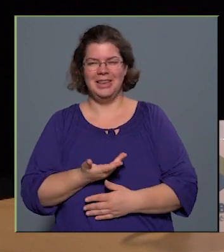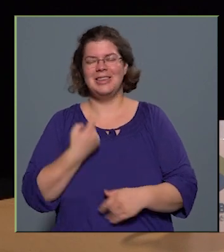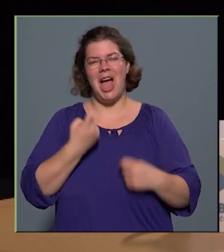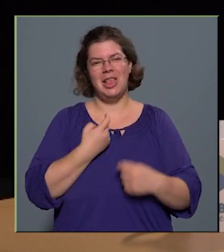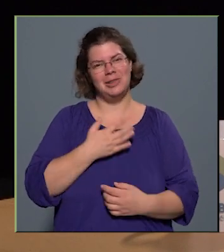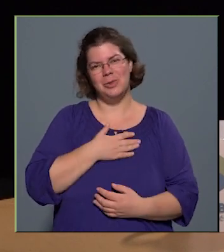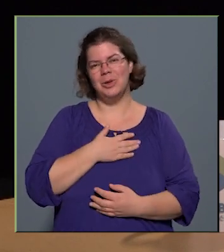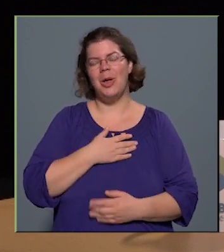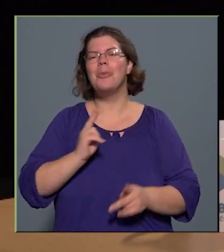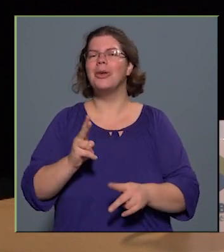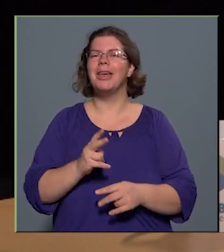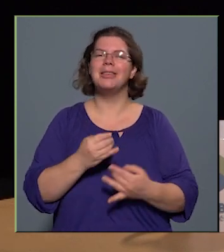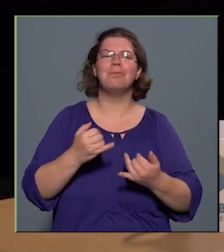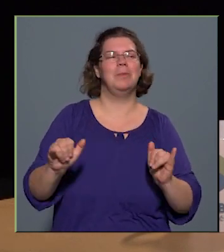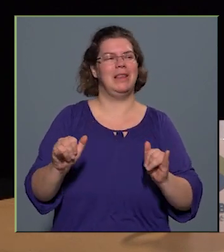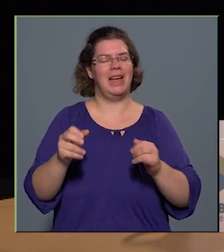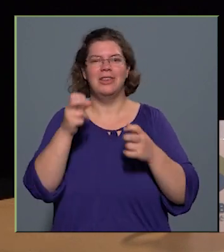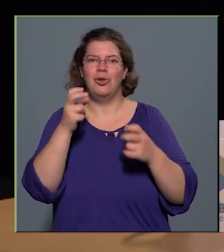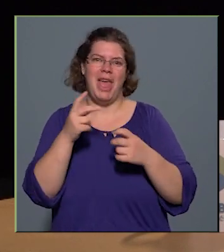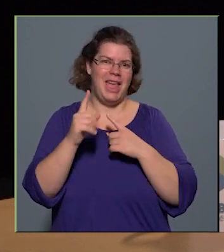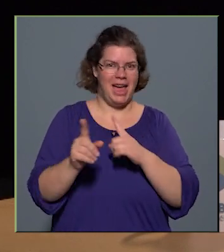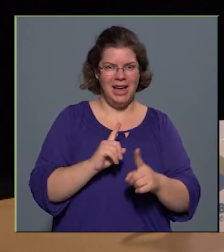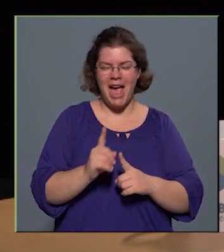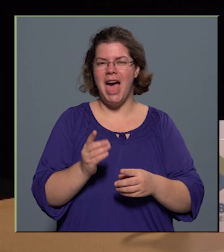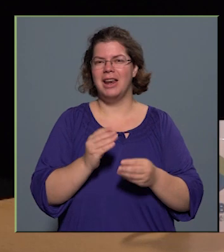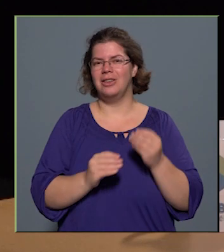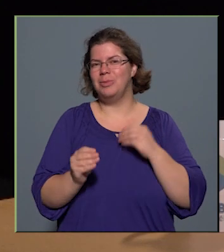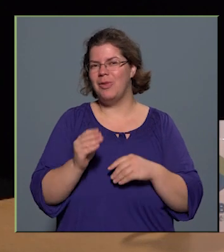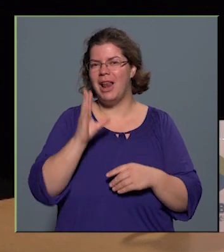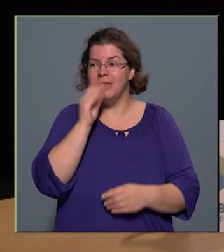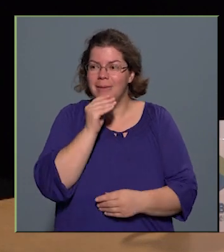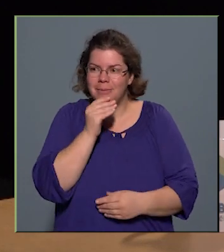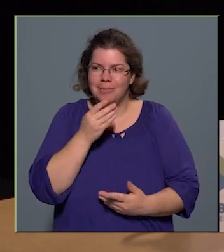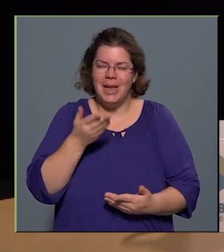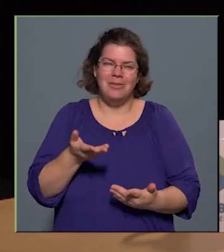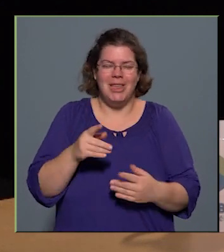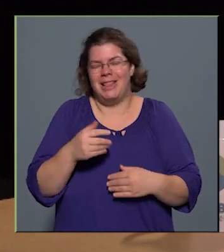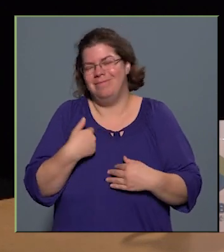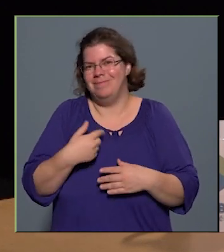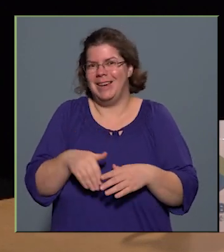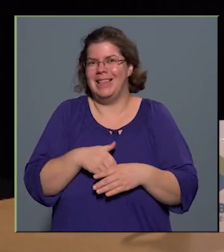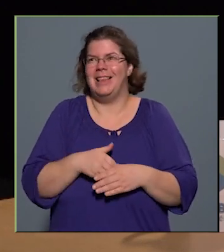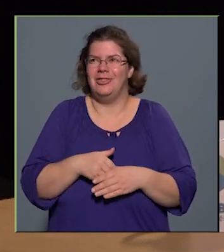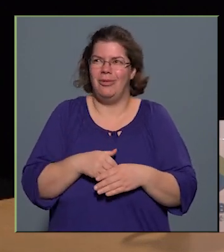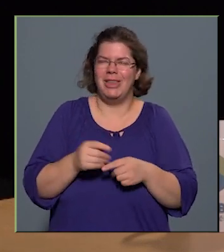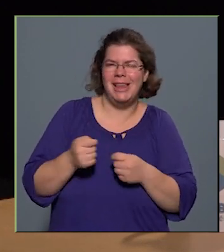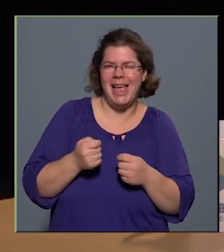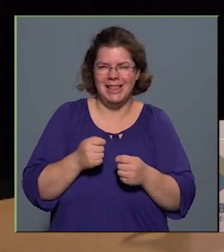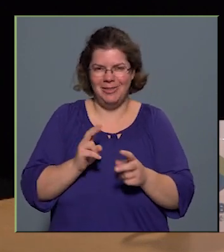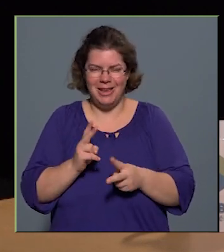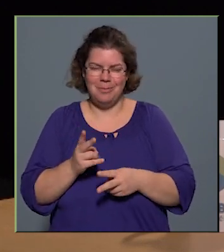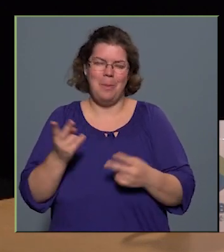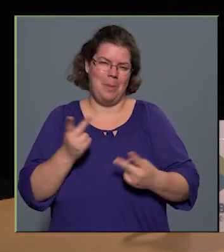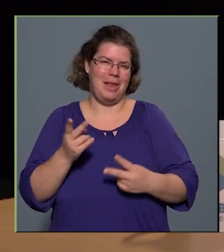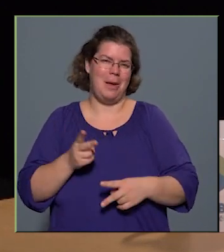azt gondolom, hogy ez mindenki csodájára jár, és mivel ennek az ember részese lehettem, vagy talán egy kicsit irányítója, persze, hogy